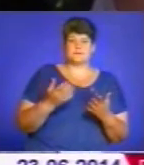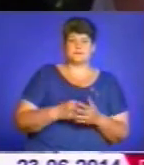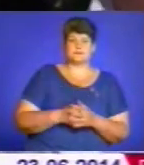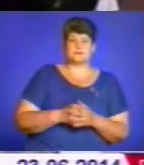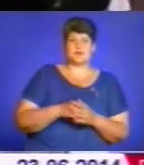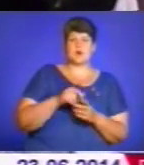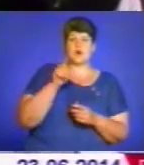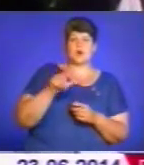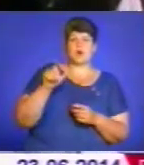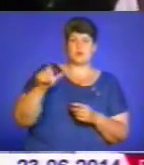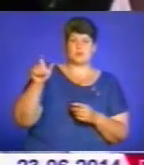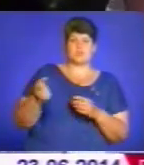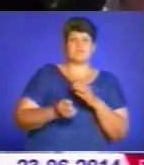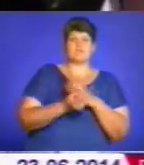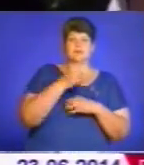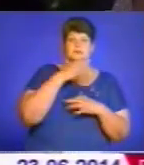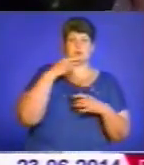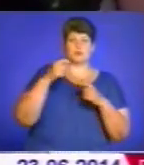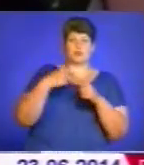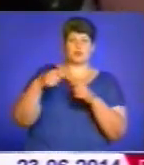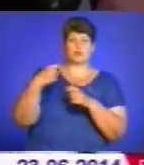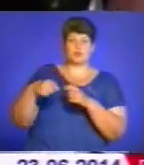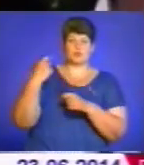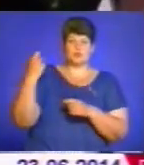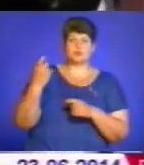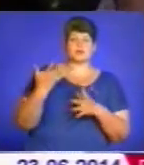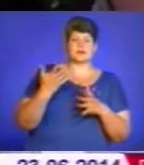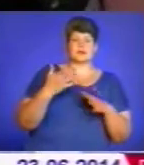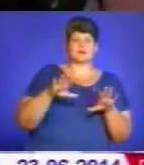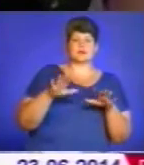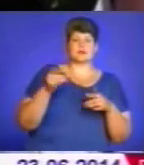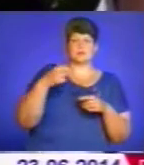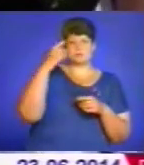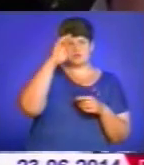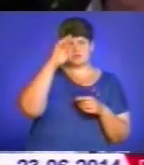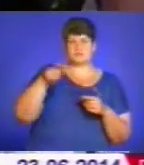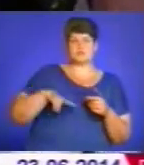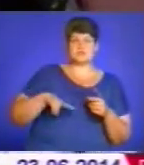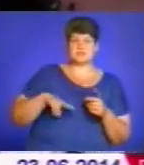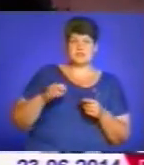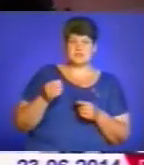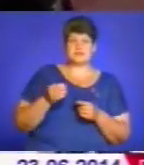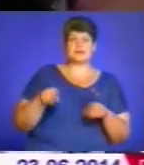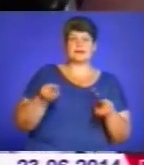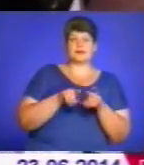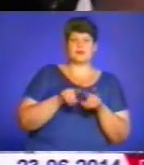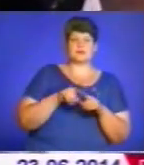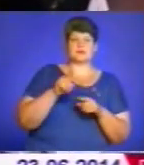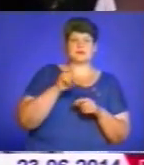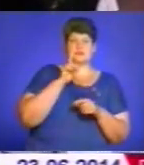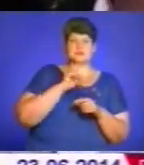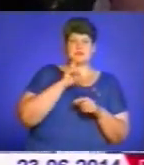Громадою виявлений ряд грубих правопорушень посадовими особами Тернопільської обласної державної адміністрації, та також тимчасовим